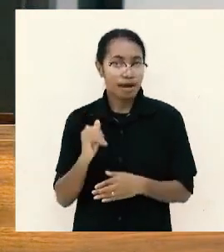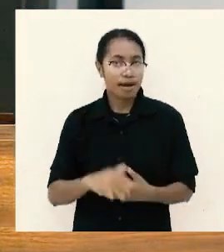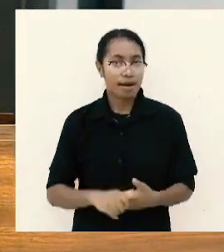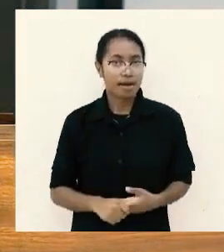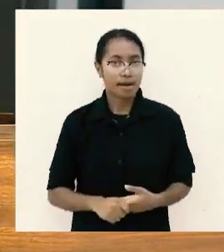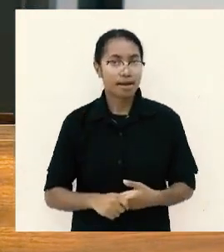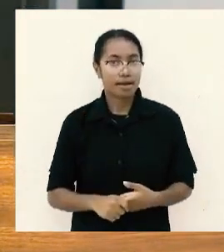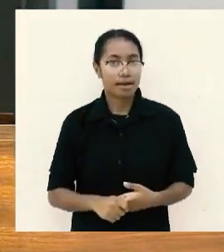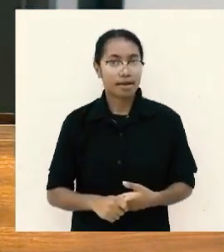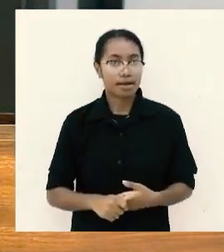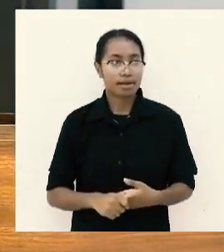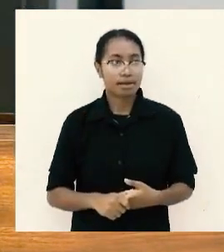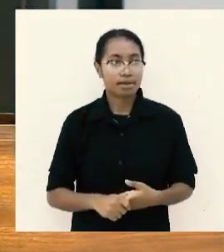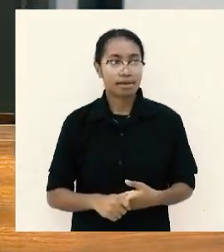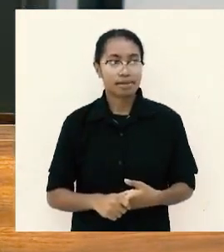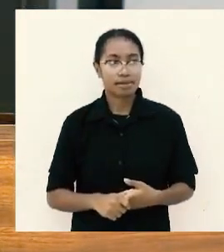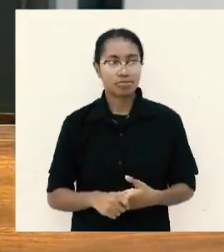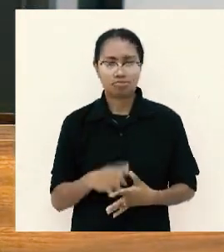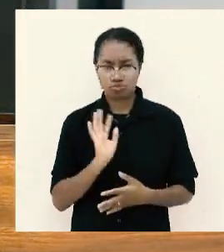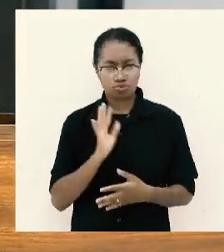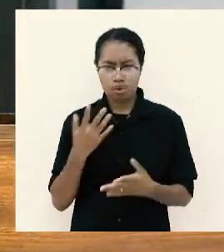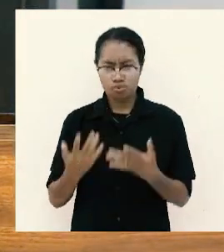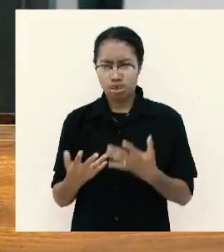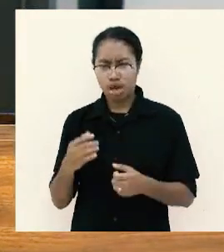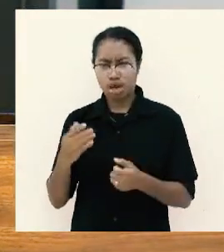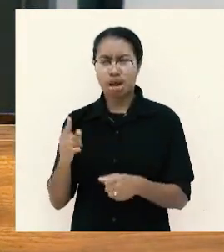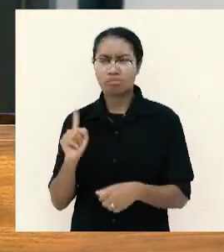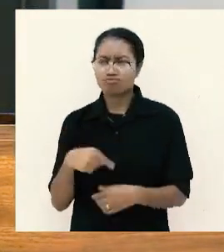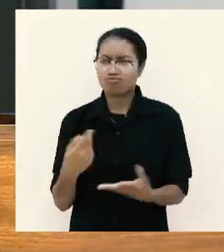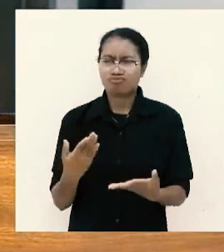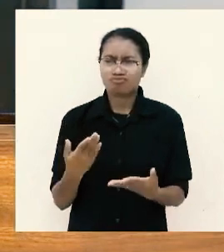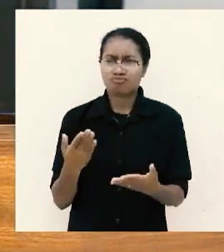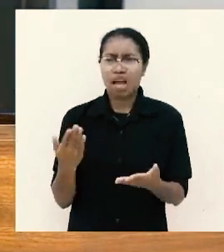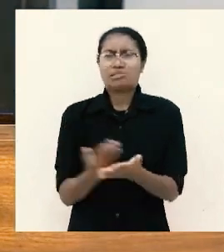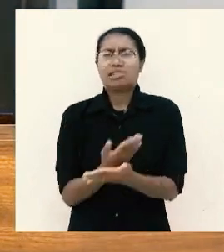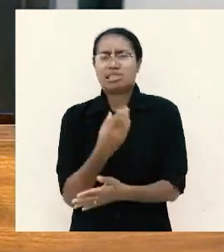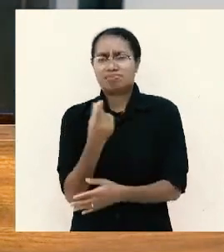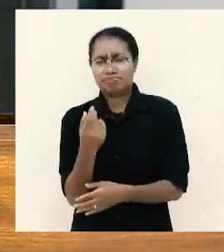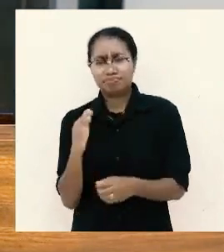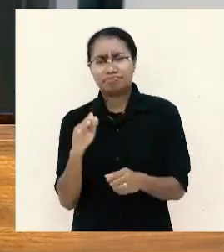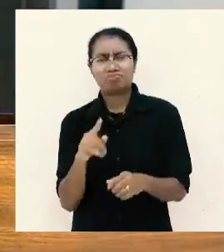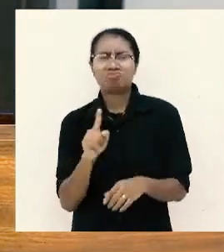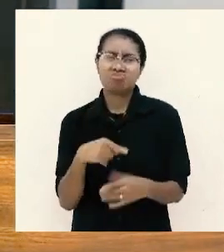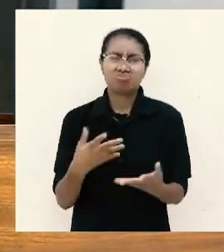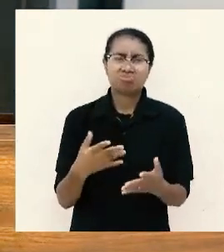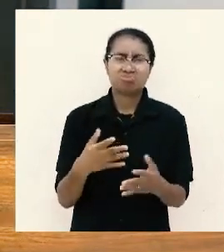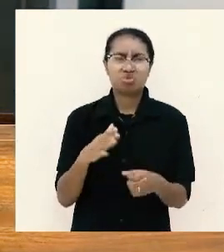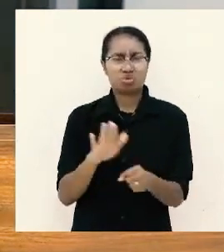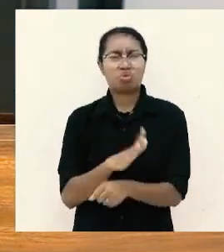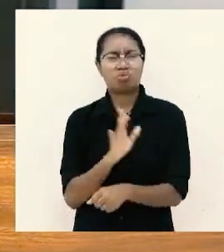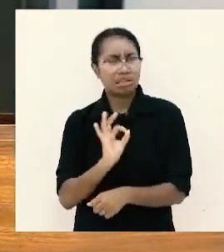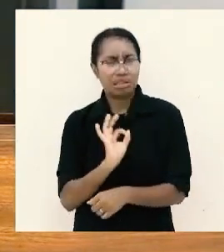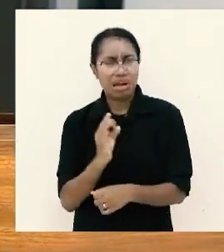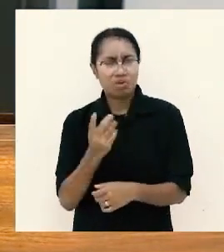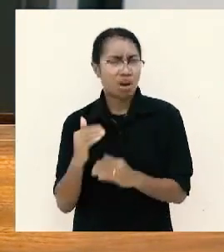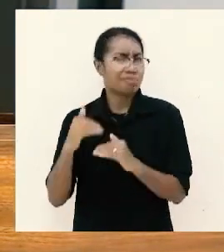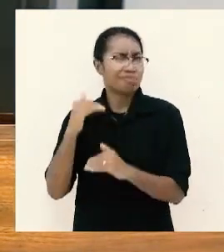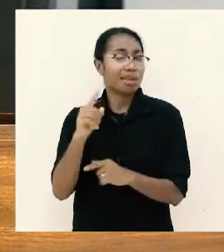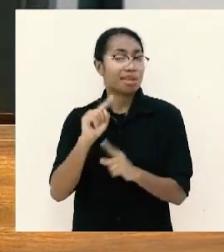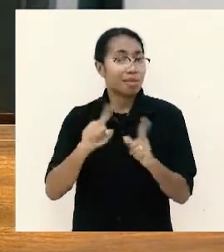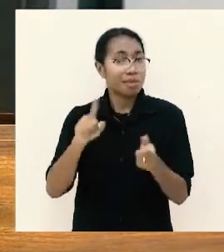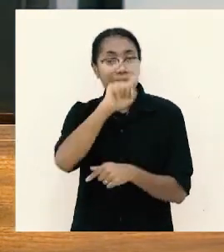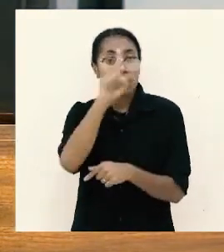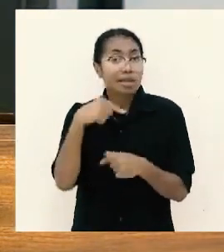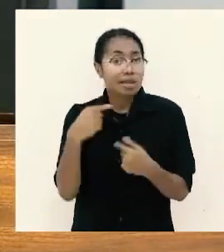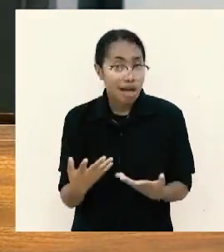saudara mungkin karena penghasilan pas-pasan saudara mencukupkan diri dengan apa yang ada tapi pertanyaannya